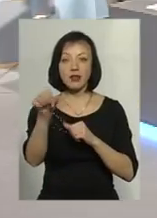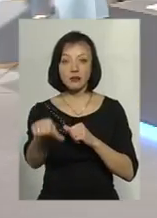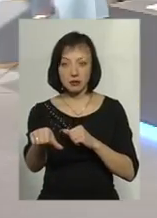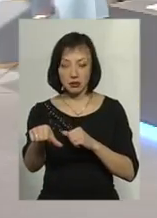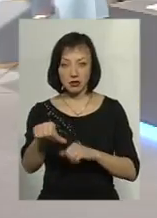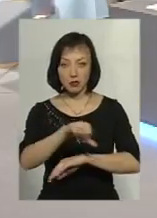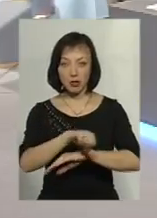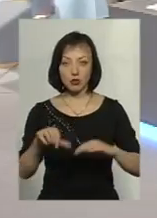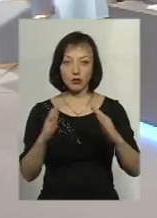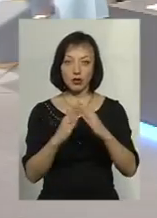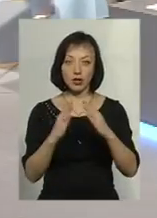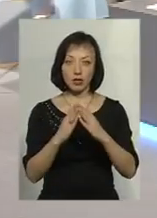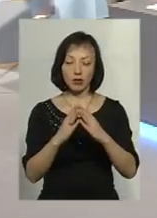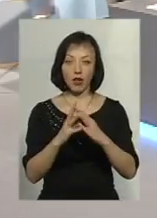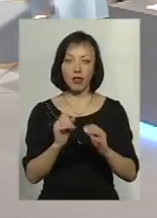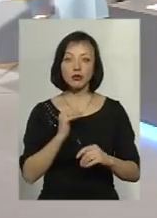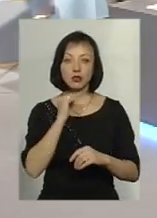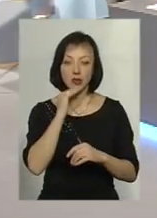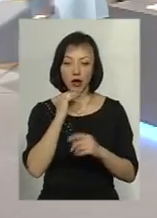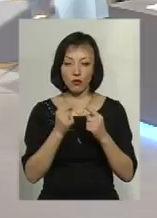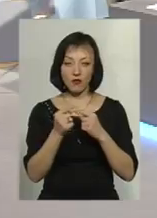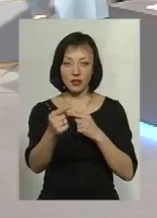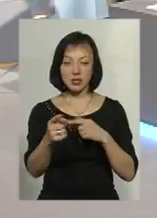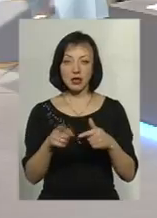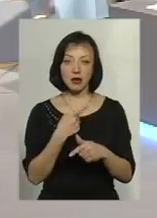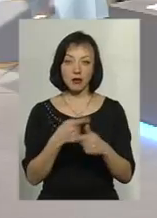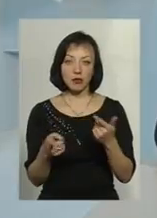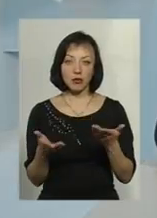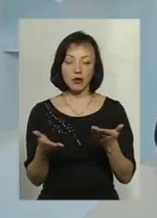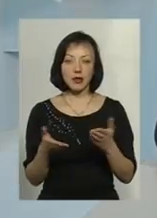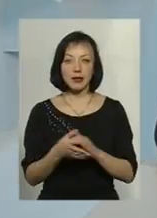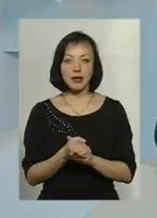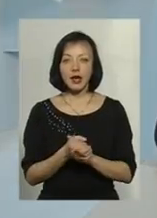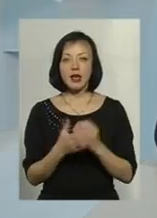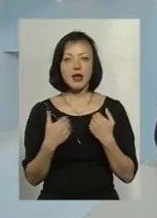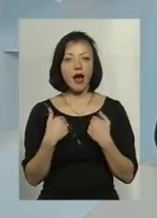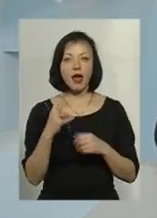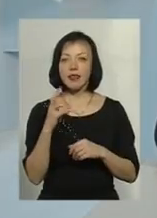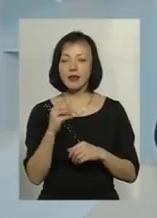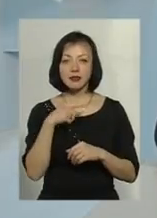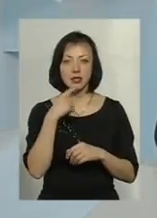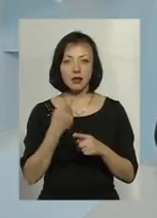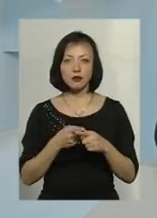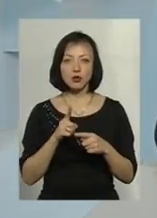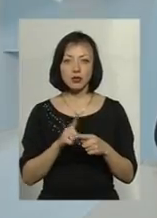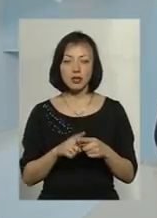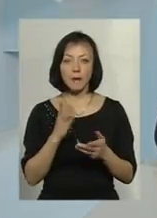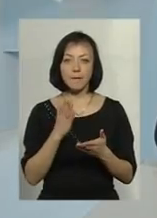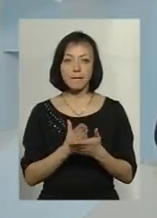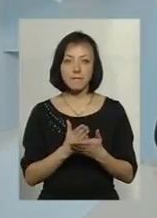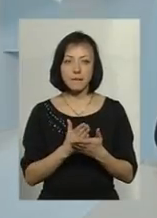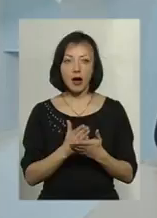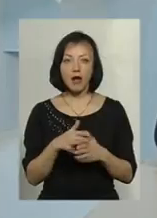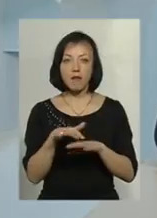будинку на достатню відстань? Я не сказав би, що це має такий аж